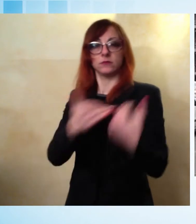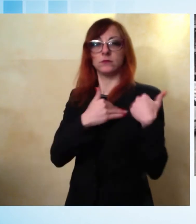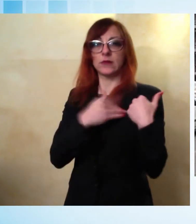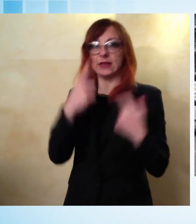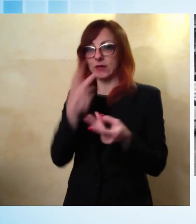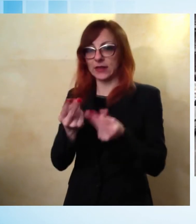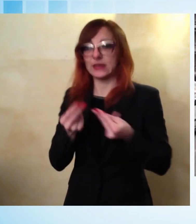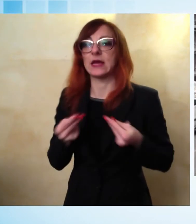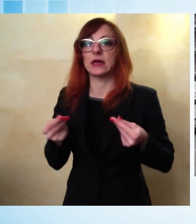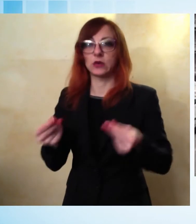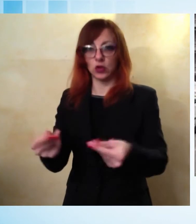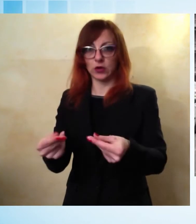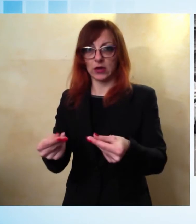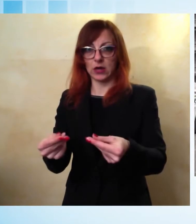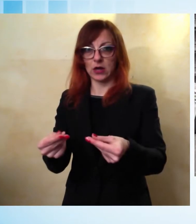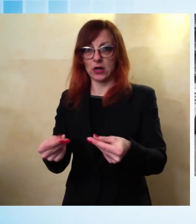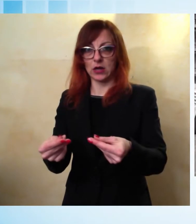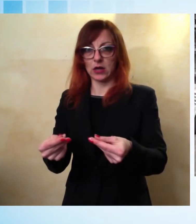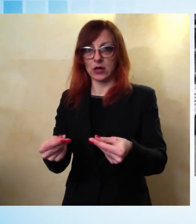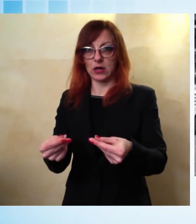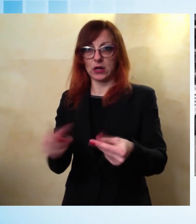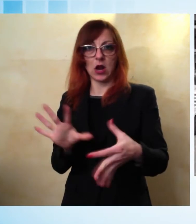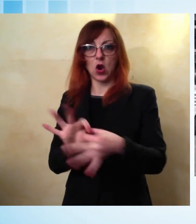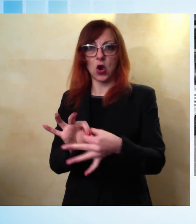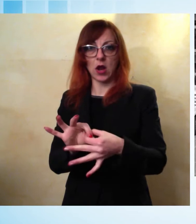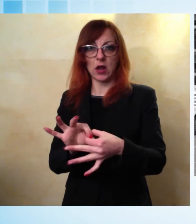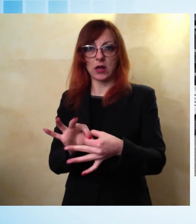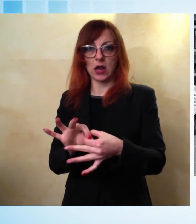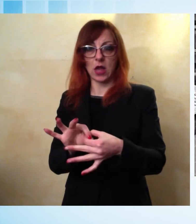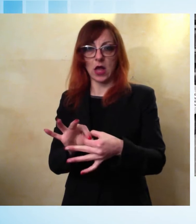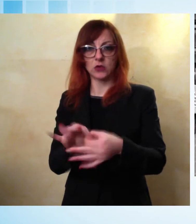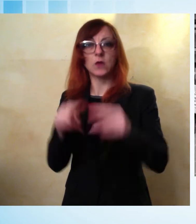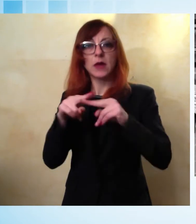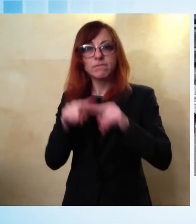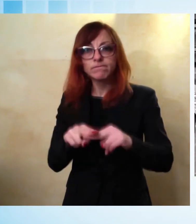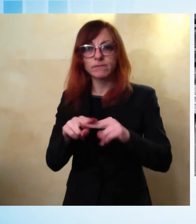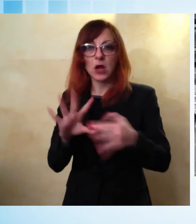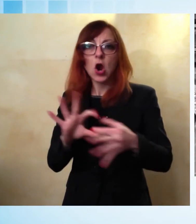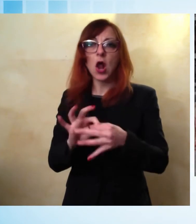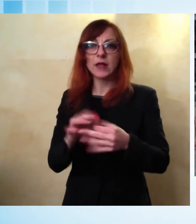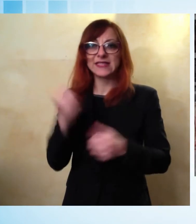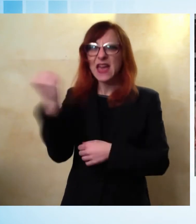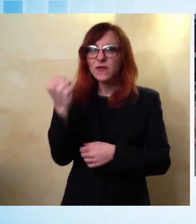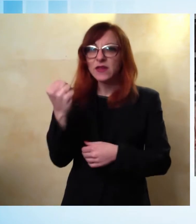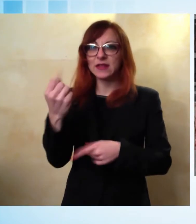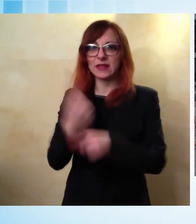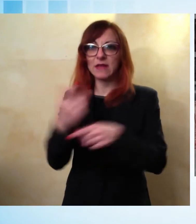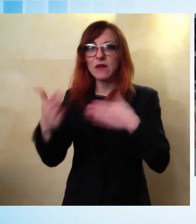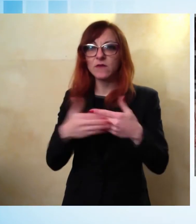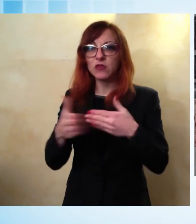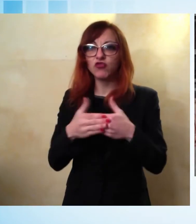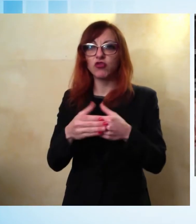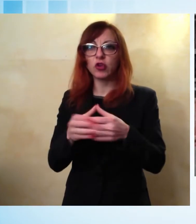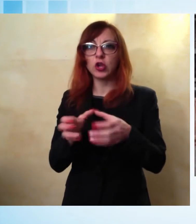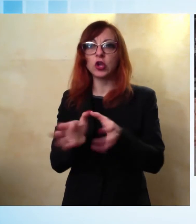di mantenere quanto più possibile la domiciliarità e quindi portare i servizi vicini alla comunità. Nel corso del sopralluogo